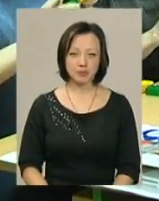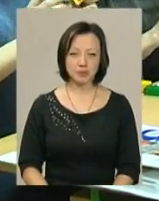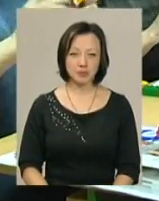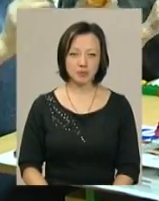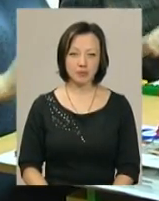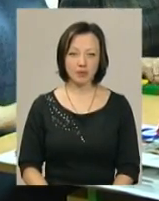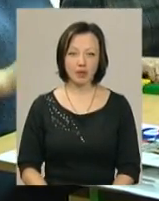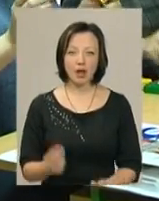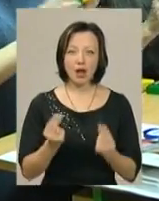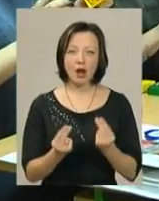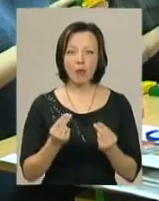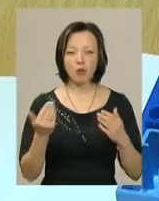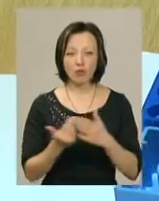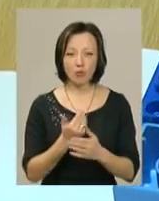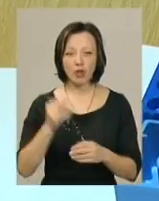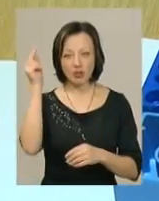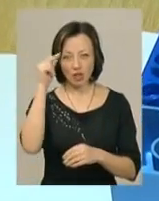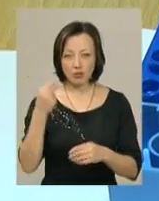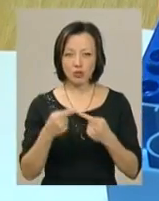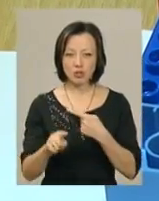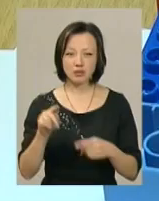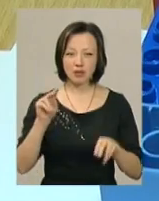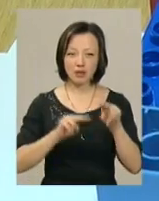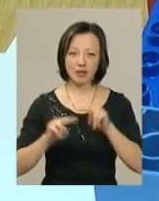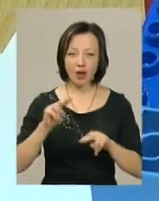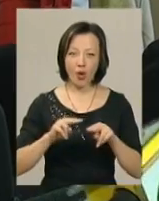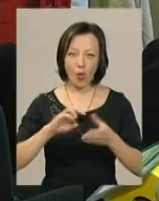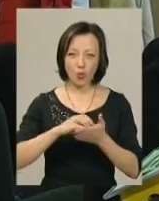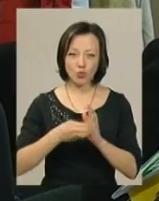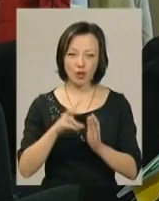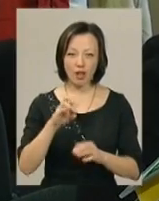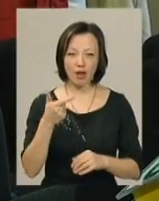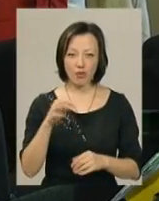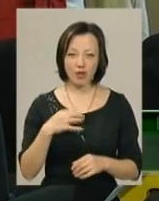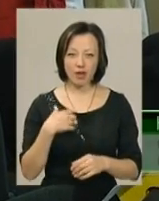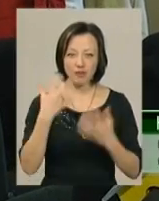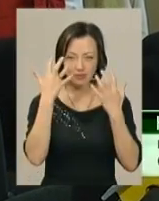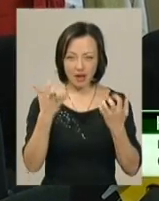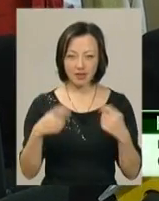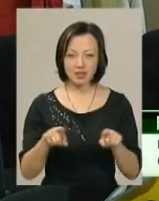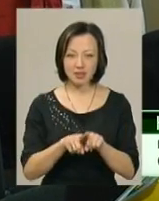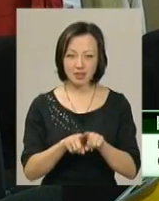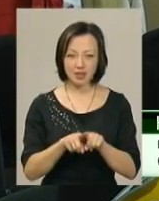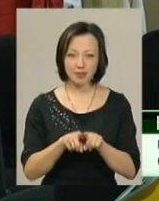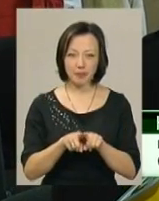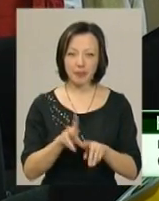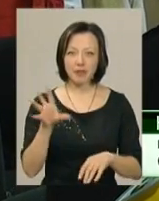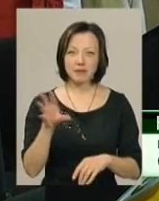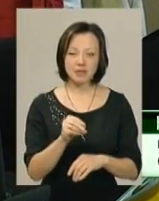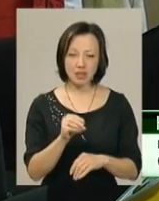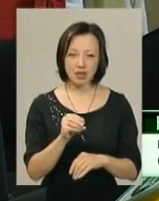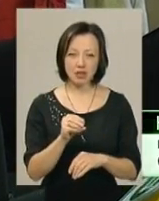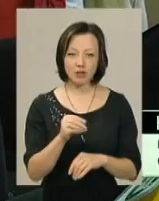Гра по-новому, навчання по-іншому. Вчителі вчаться складати конструктор «Лего». Я в захваті, наскільки все